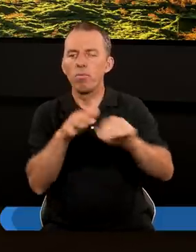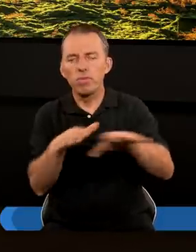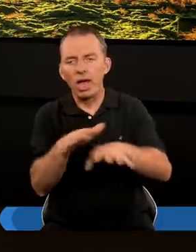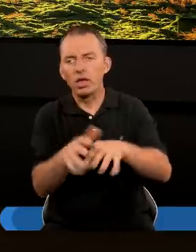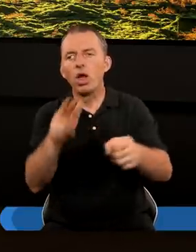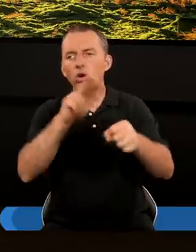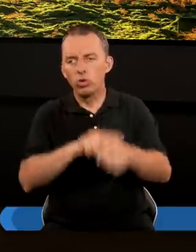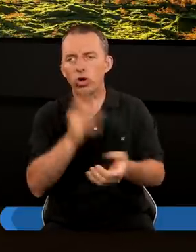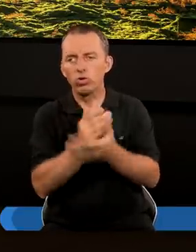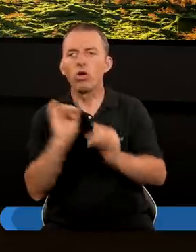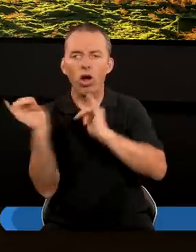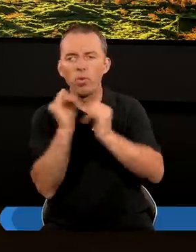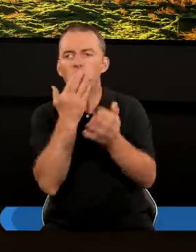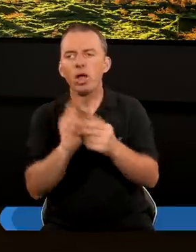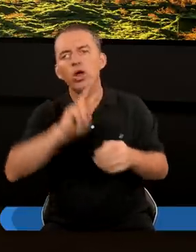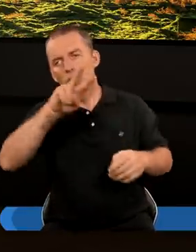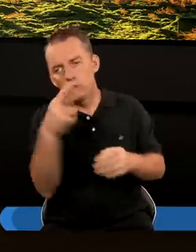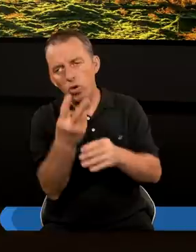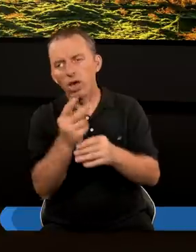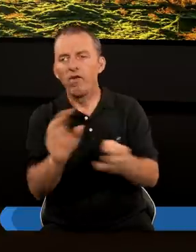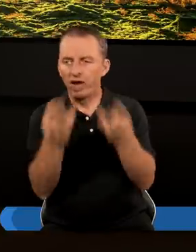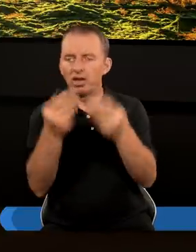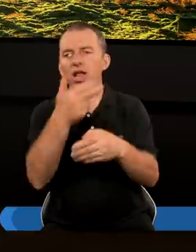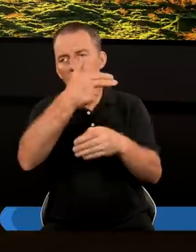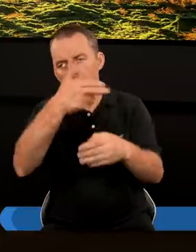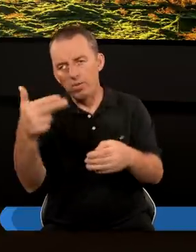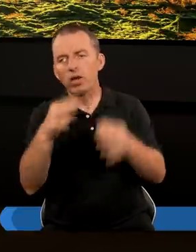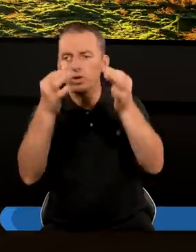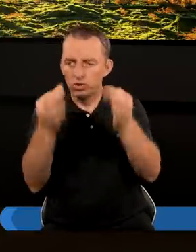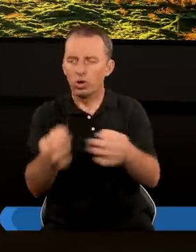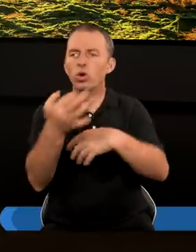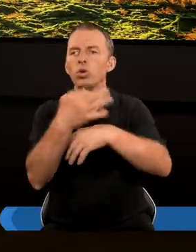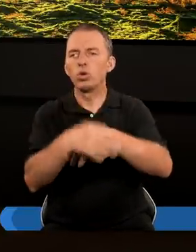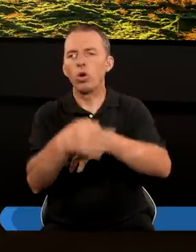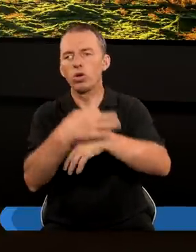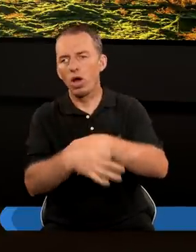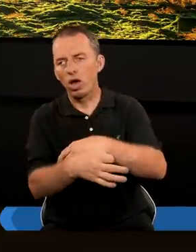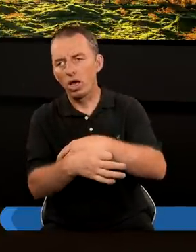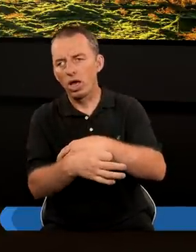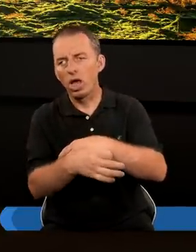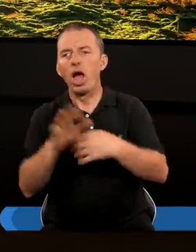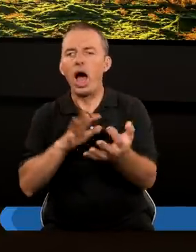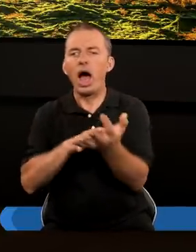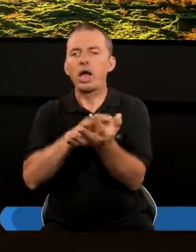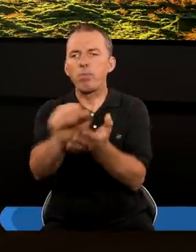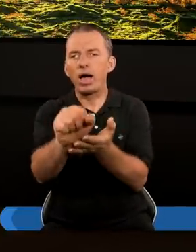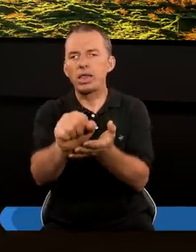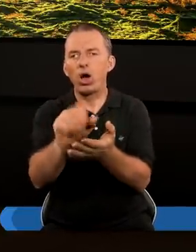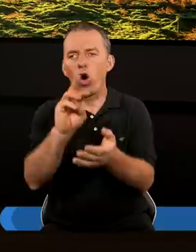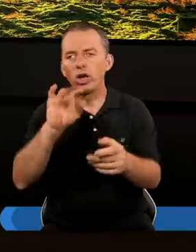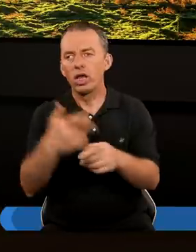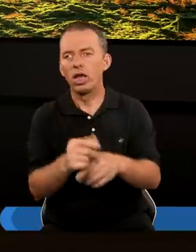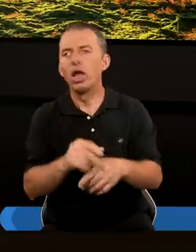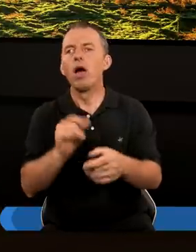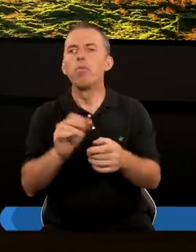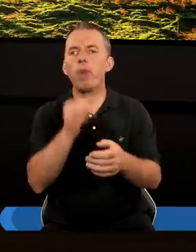pewne miejsce O którym już też rozmawialiśmy Które jest Drugim takim Najważniejszym tematem Naszego dzisiejszego studium Czyli Armagedon